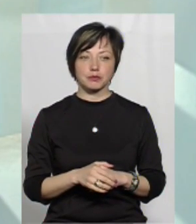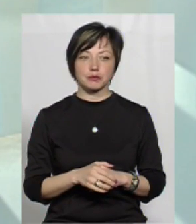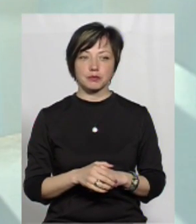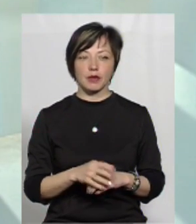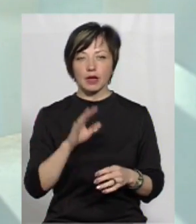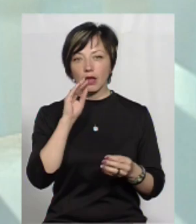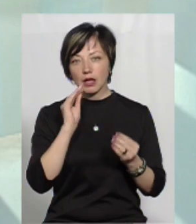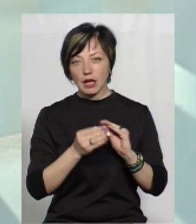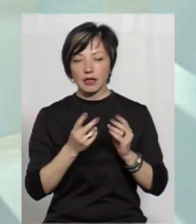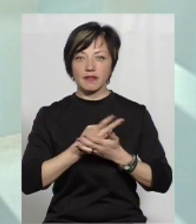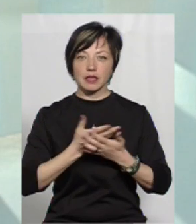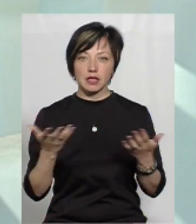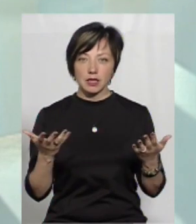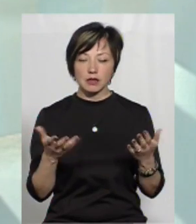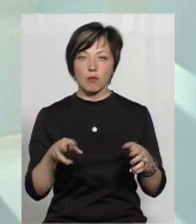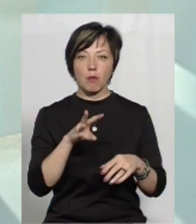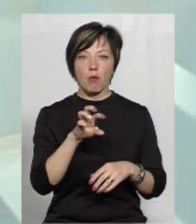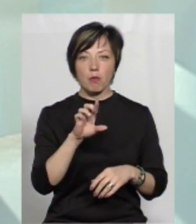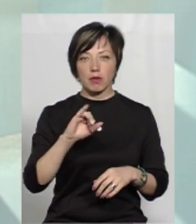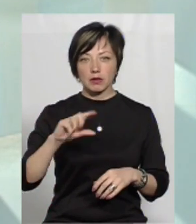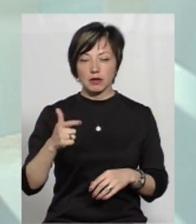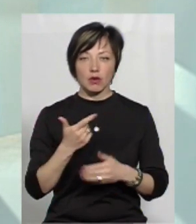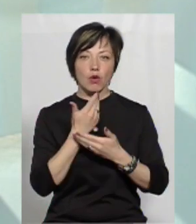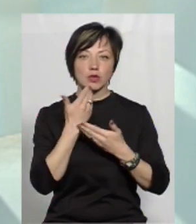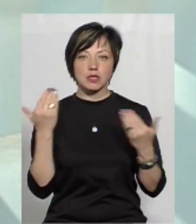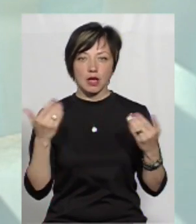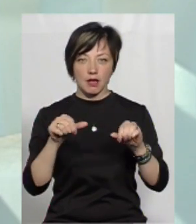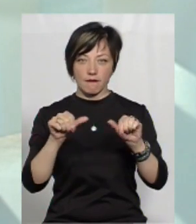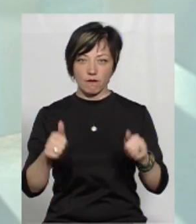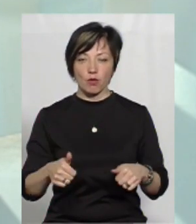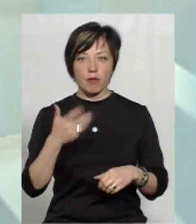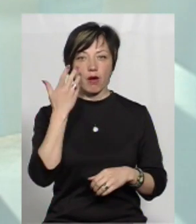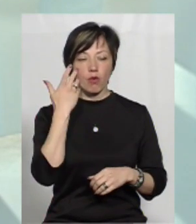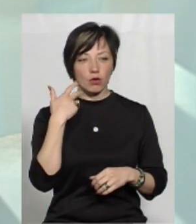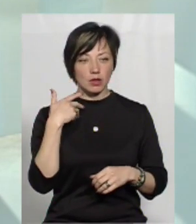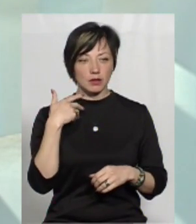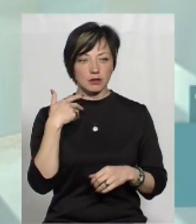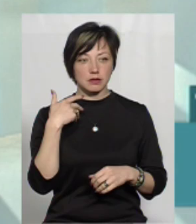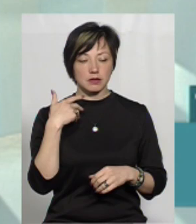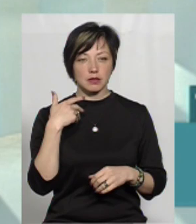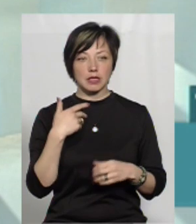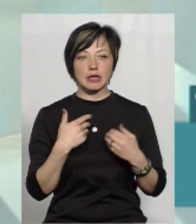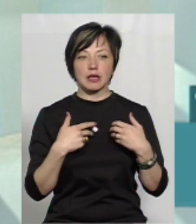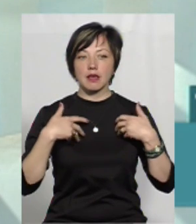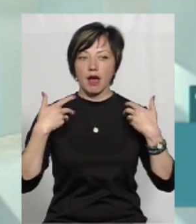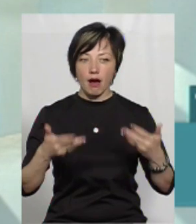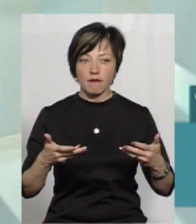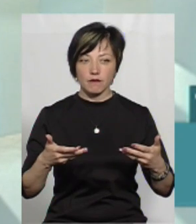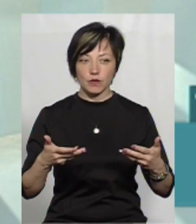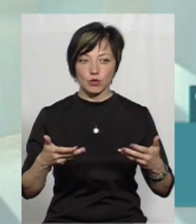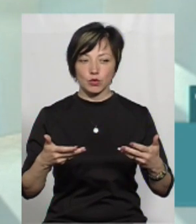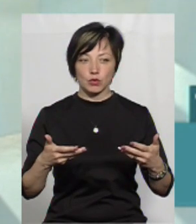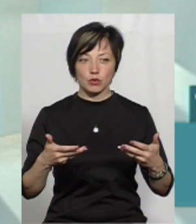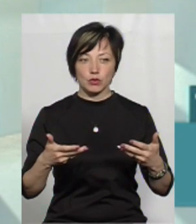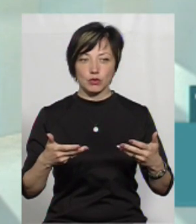Латентний і відкритий. Відкритий мобінг – це вже остання форма. Тобто, коли явно йдуть